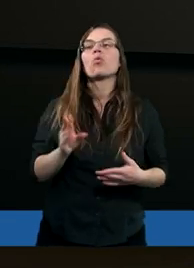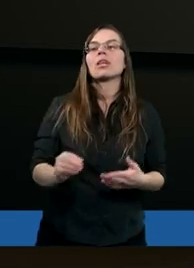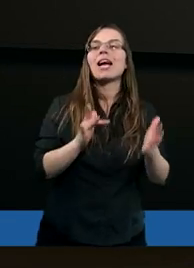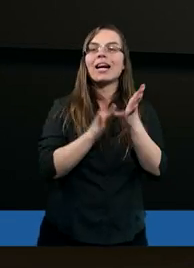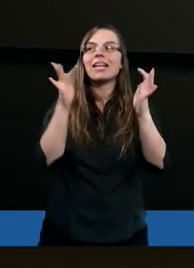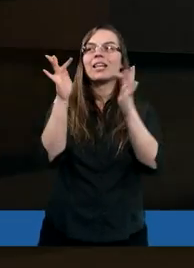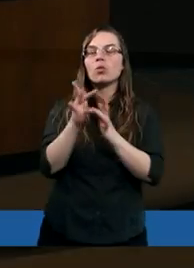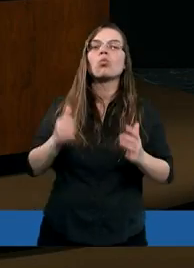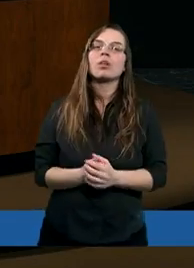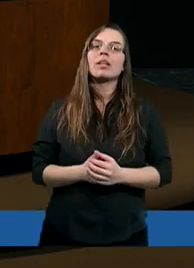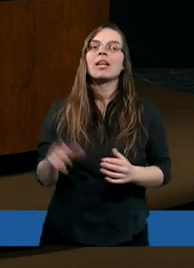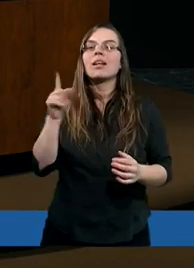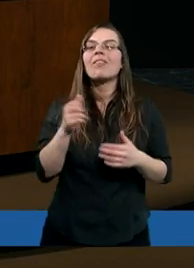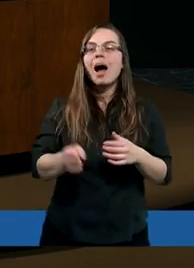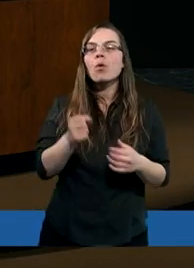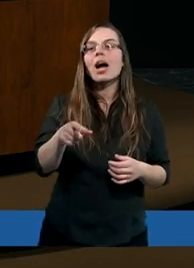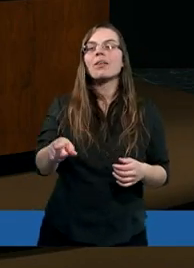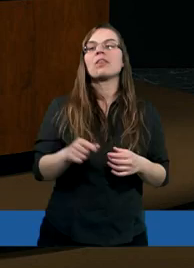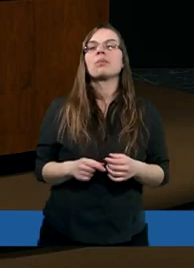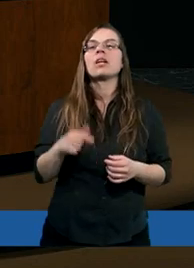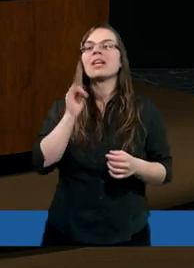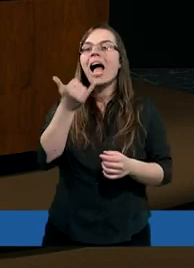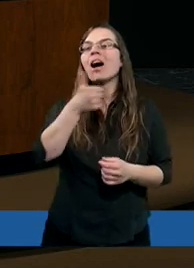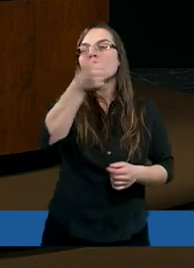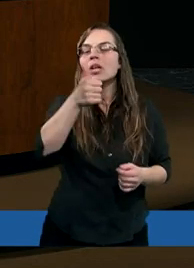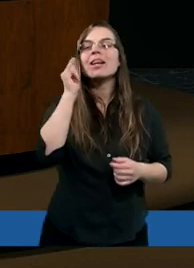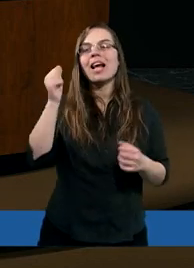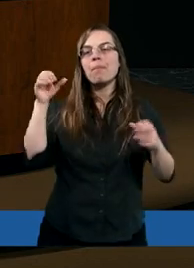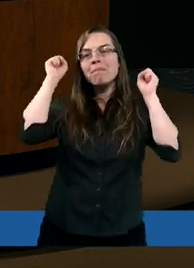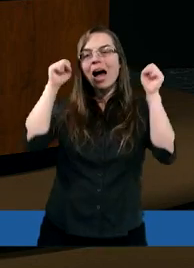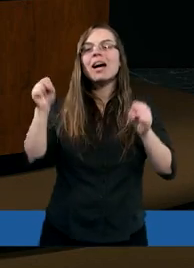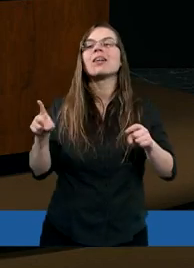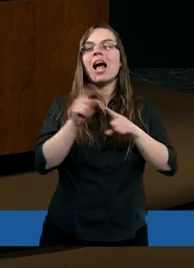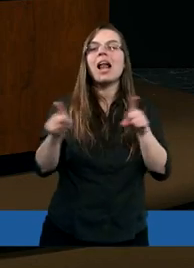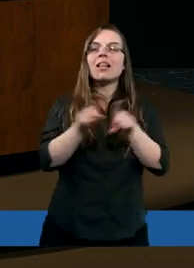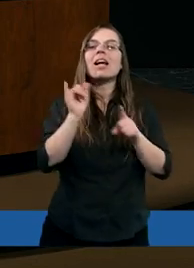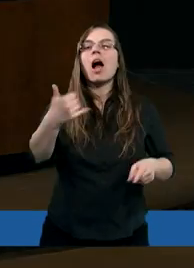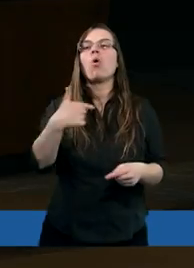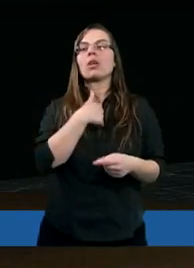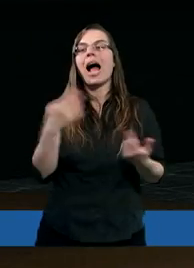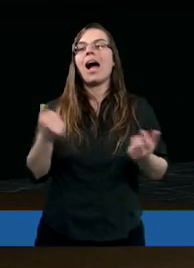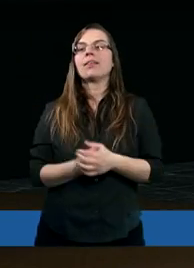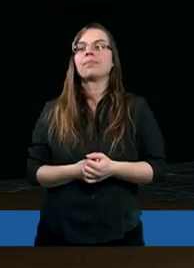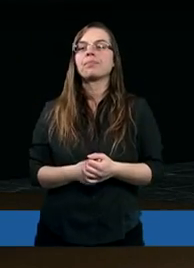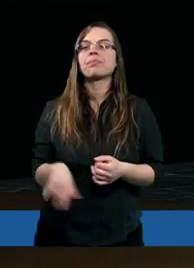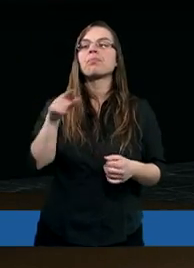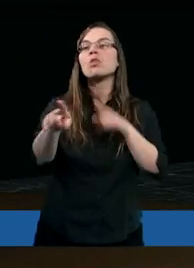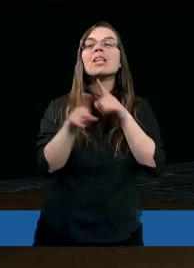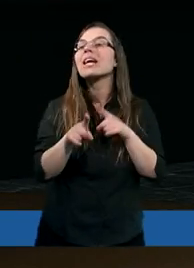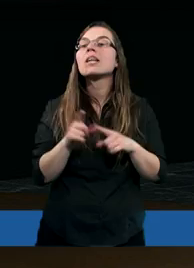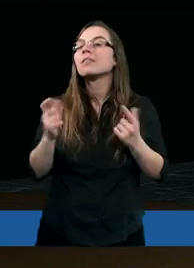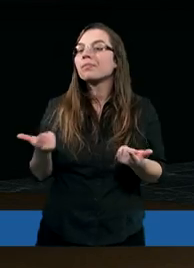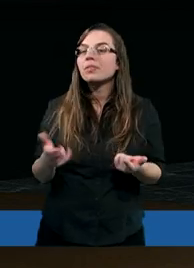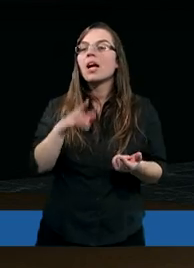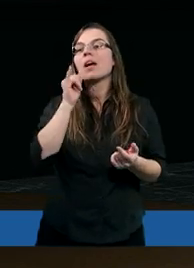Chrystus w Apokalipsie? No jest przedstawiony jako baranek, ale jednocześnie jako lew. Czyli